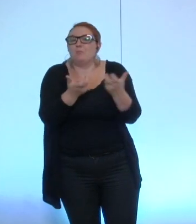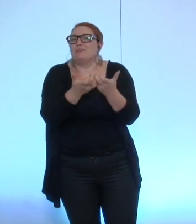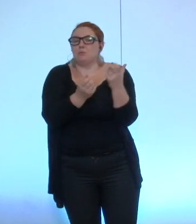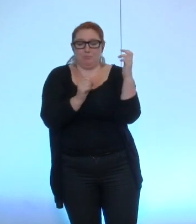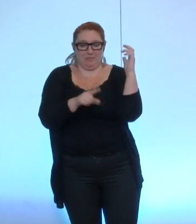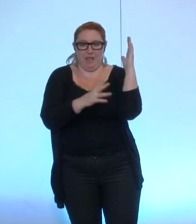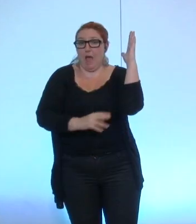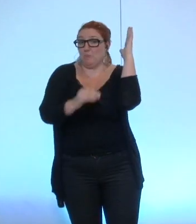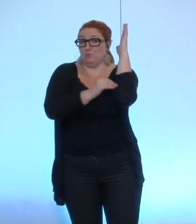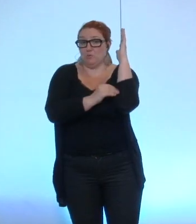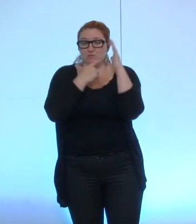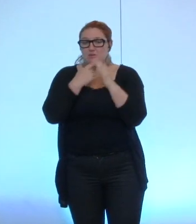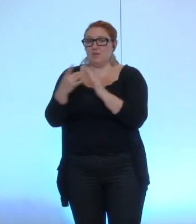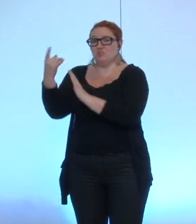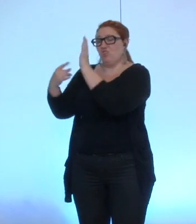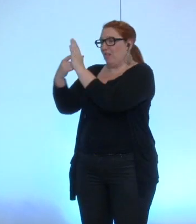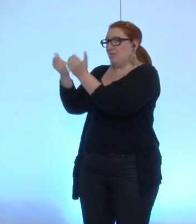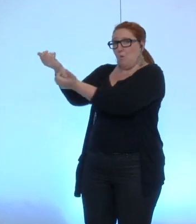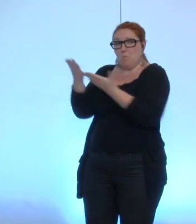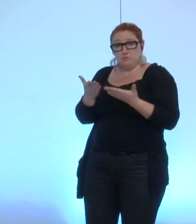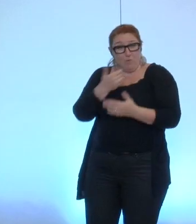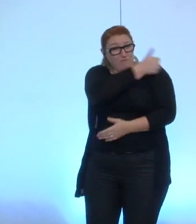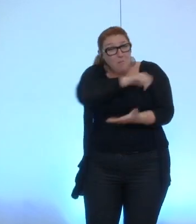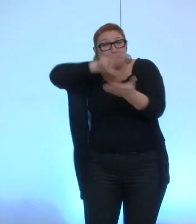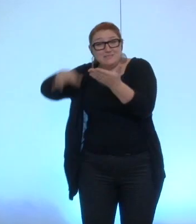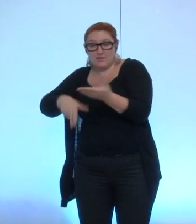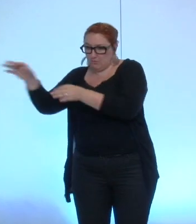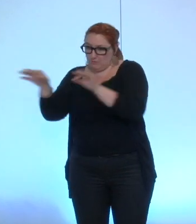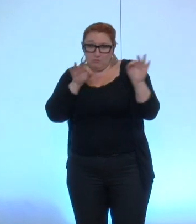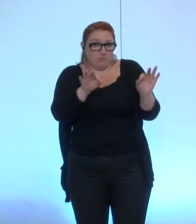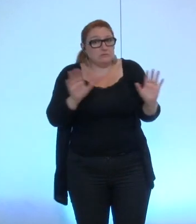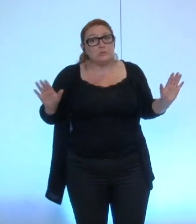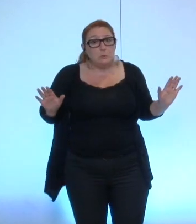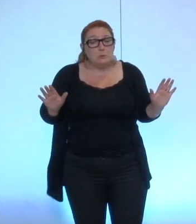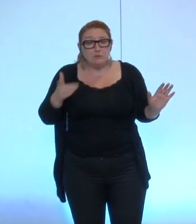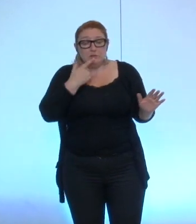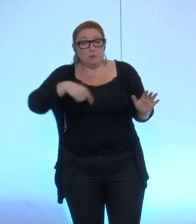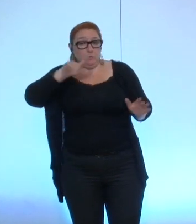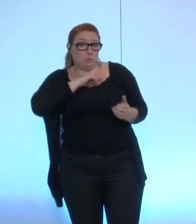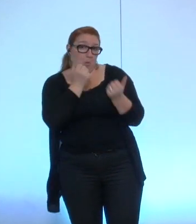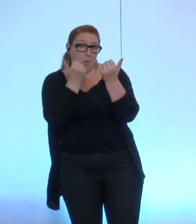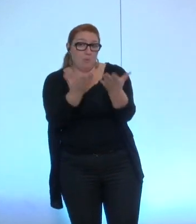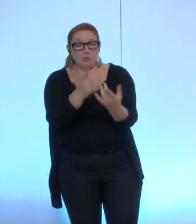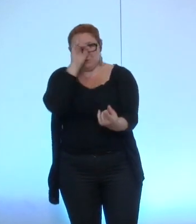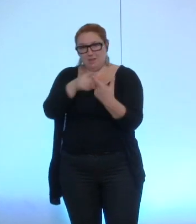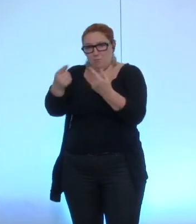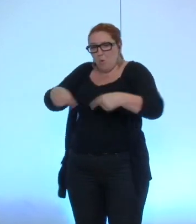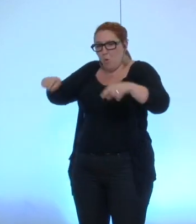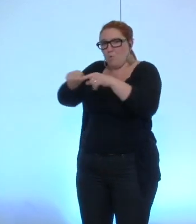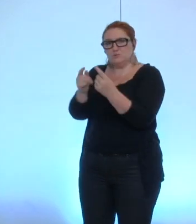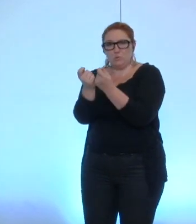les propositions de la charte anticorps que vous avez signée donc nous proposons que pour la commission des finances